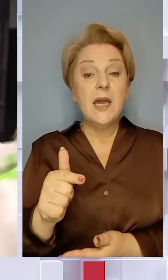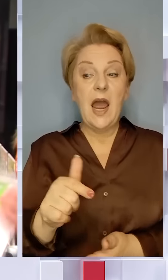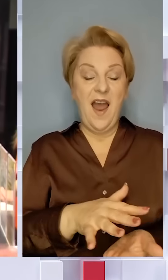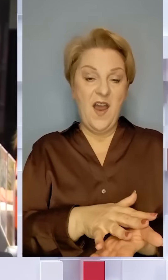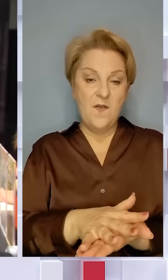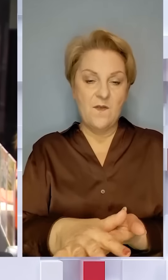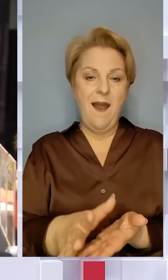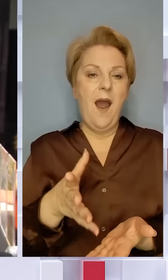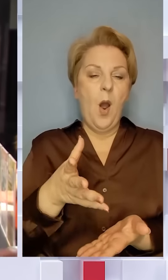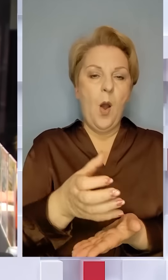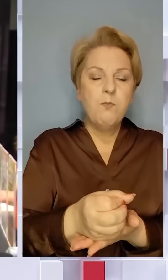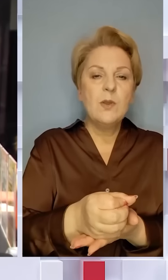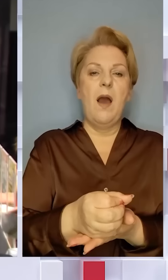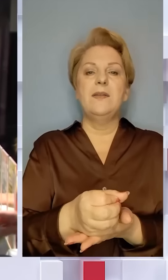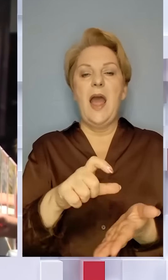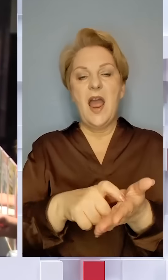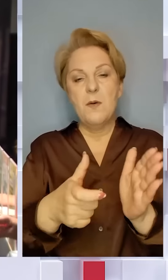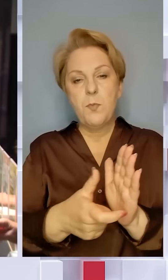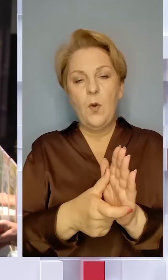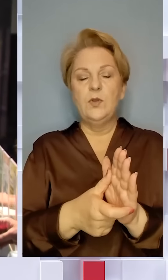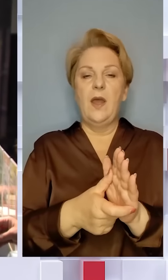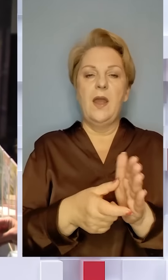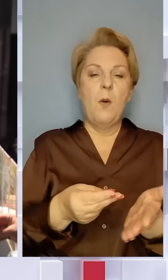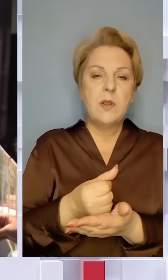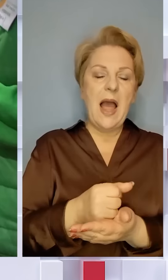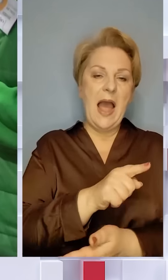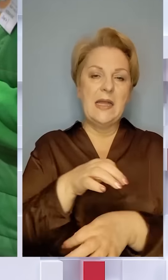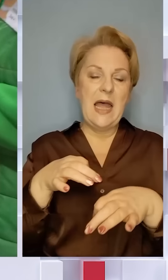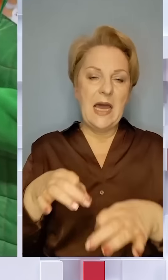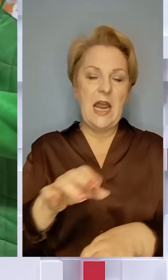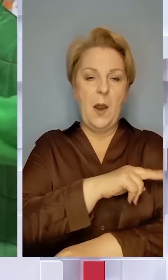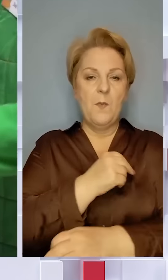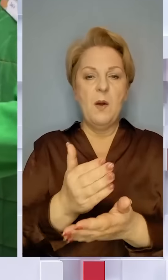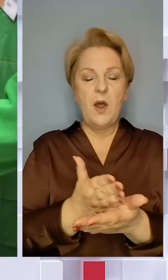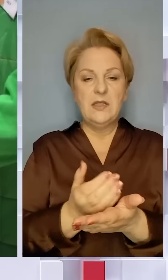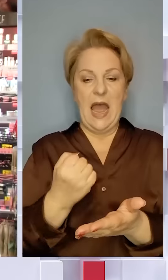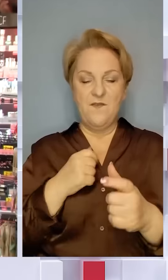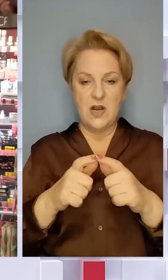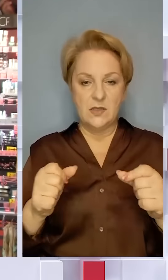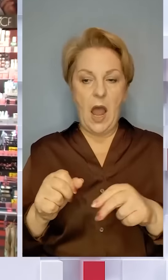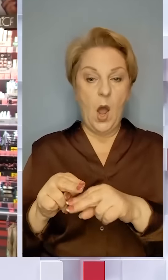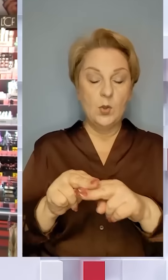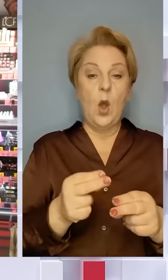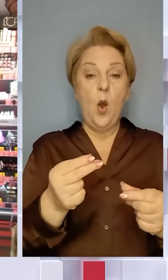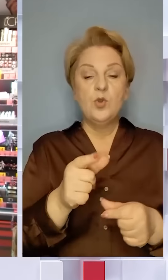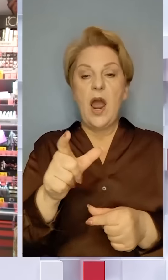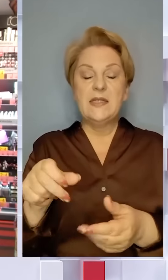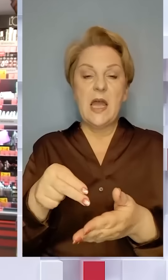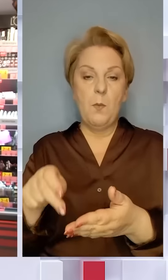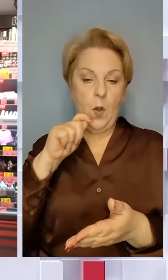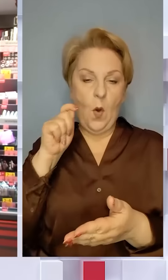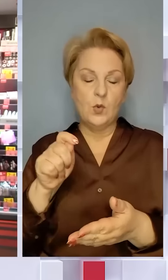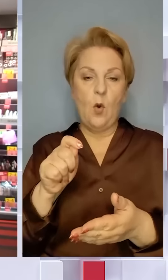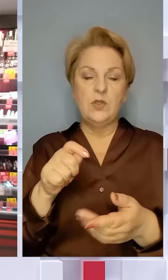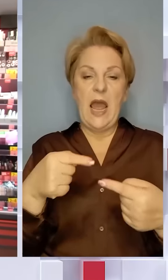витрачати на оплату комунальних платежів, транспортні та медичні послуги, військові облігації та донати. Кошти закупівлі українських товарів